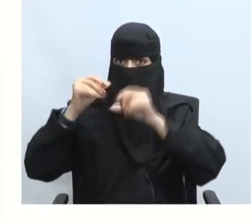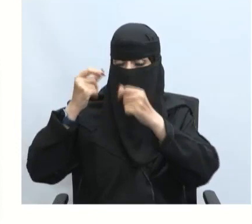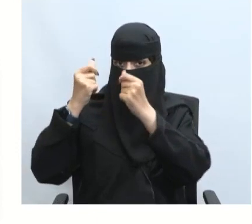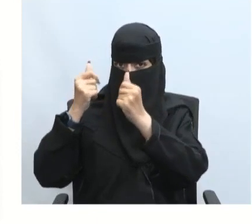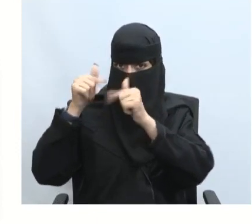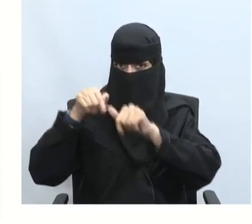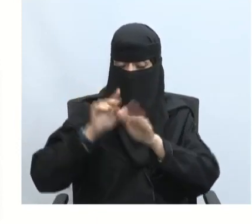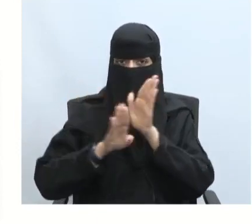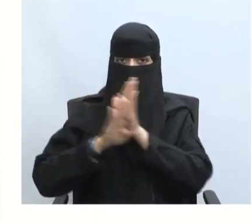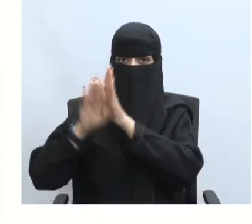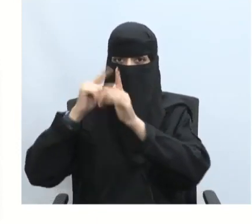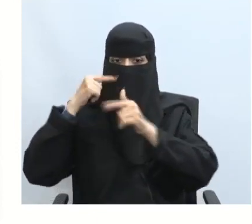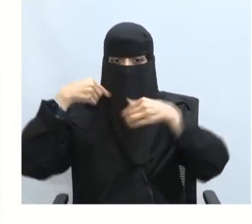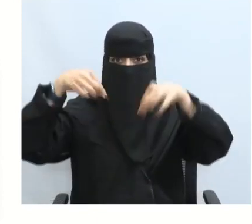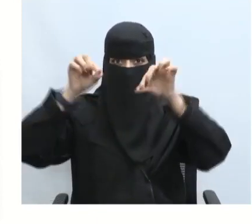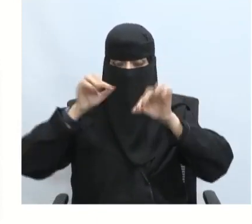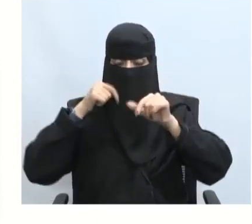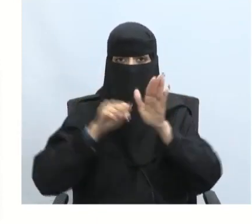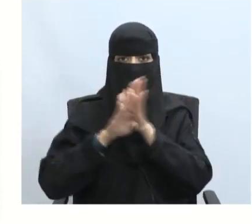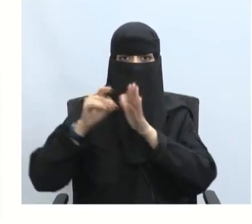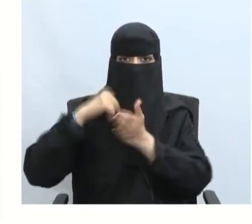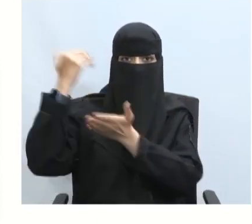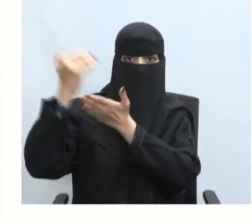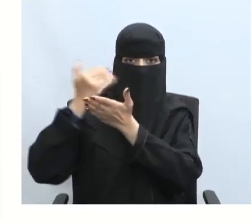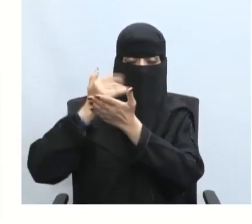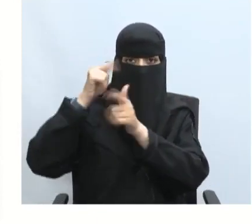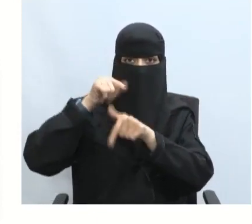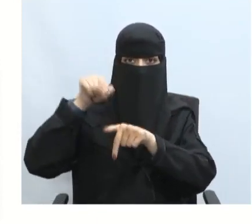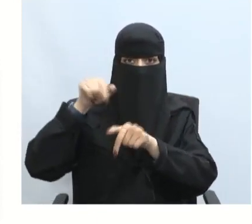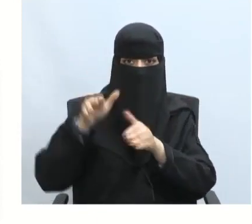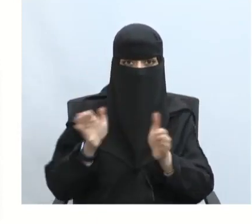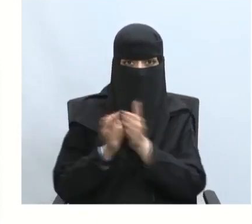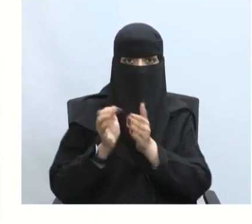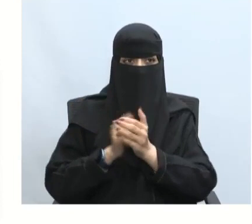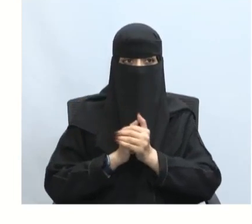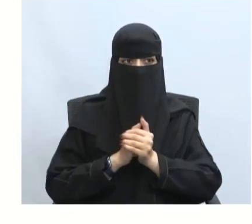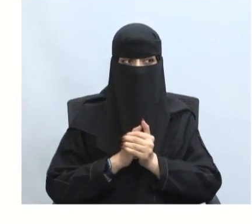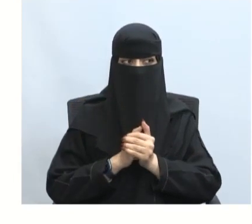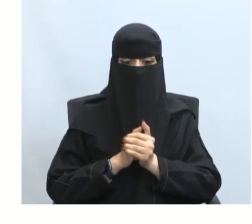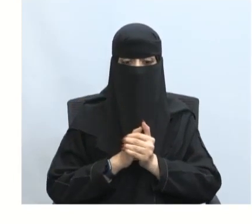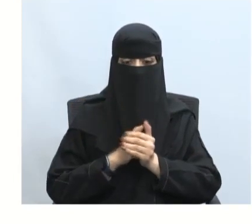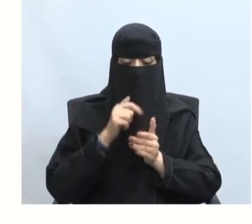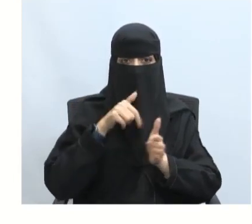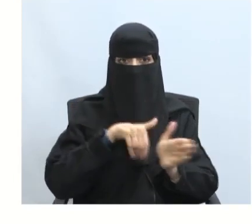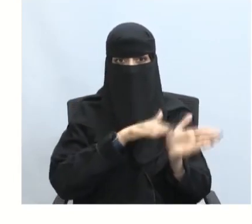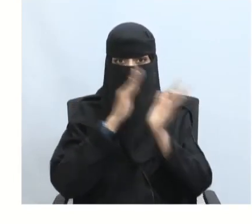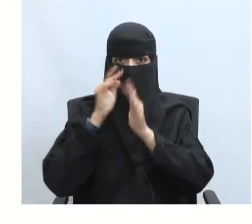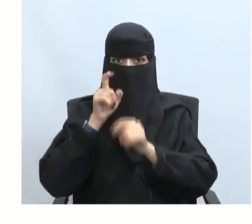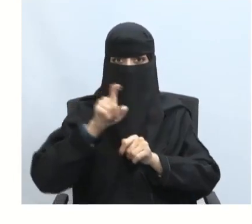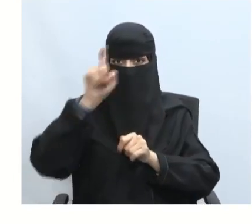وتعزيز الشفافية ودعم الاقتصادات الصغيرة ننتقل